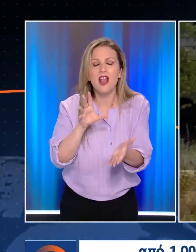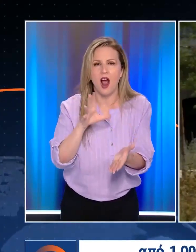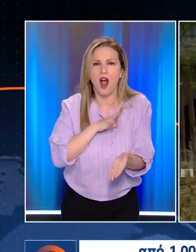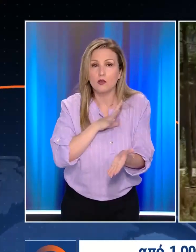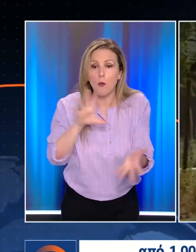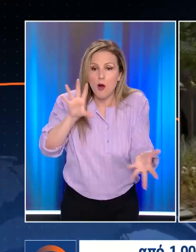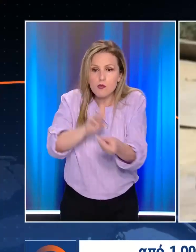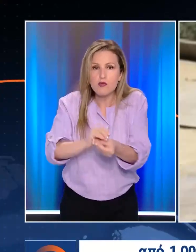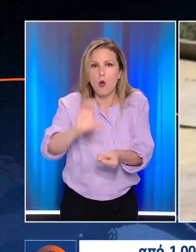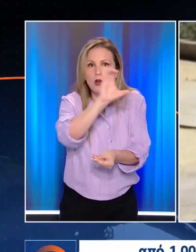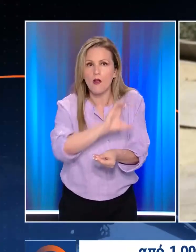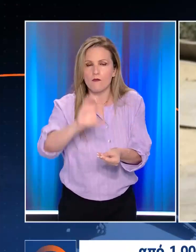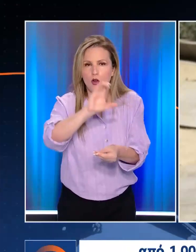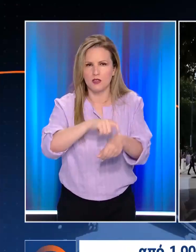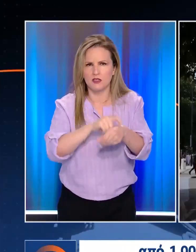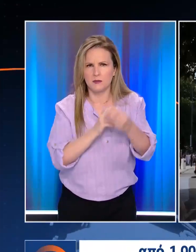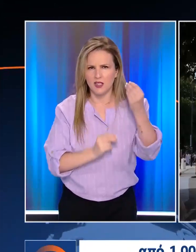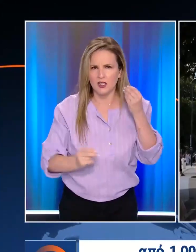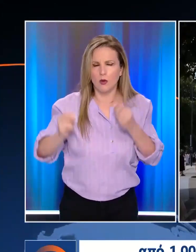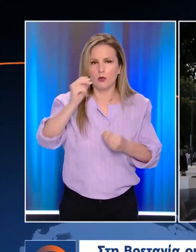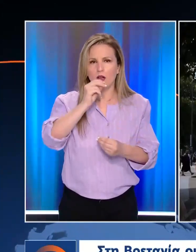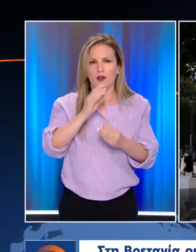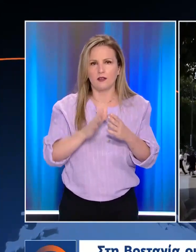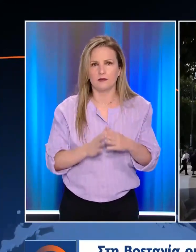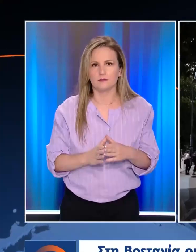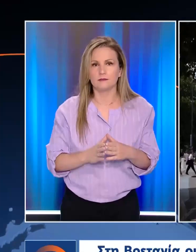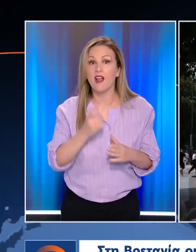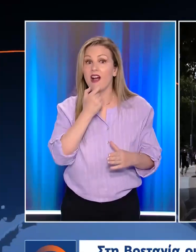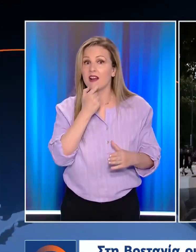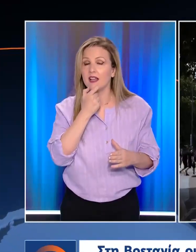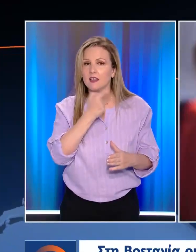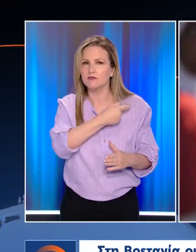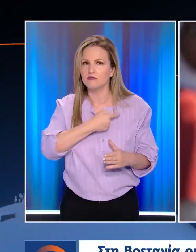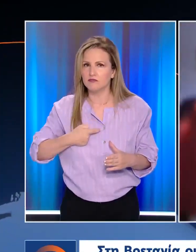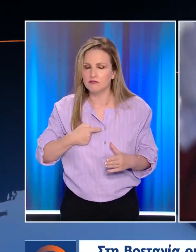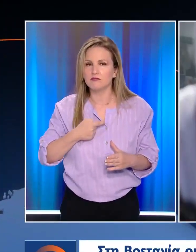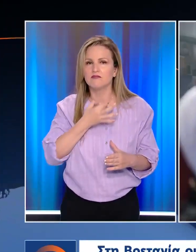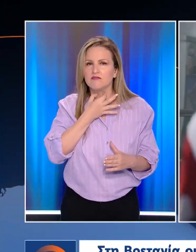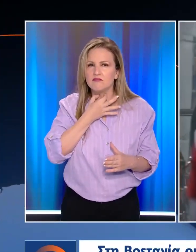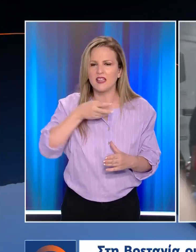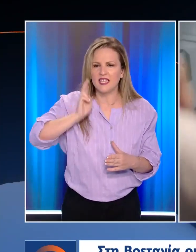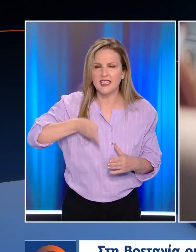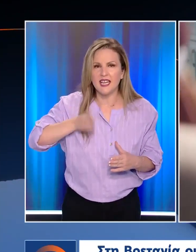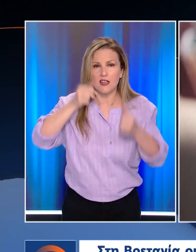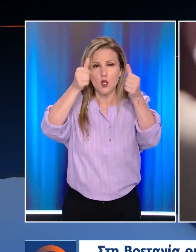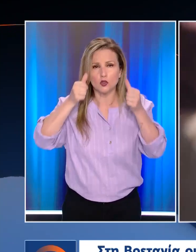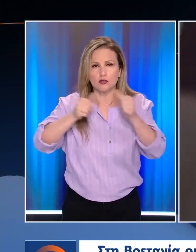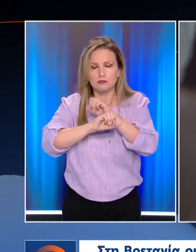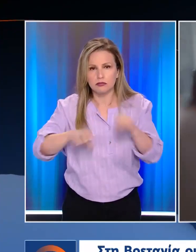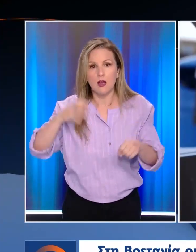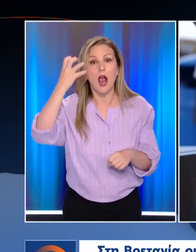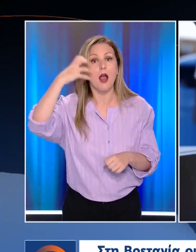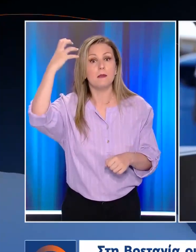όλη την Ευρώπη βρίσκεται στην κορύφωσή του. Στη Βρετανία οι αρχές έχουν θέσει τη χώρα σε κατάσταση έκτακτης ανάγκης καθώς οι